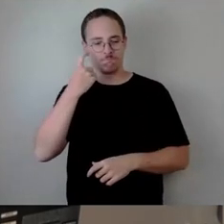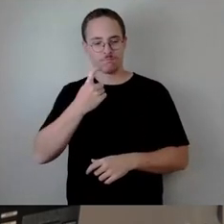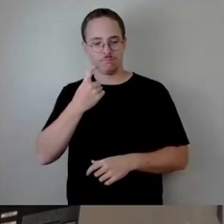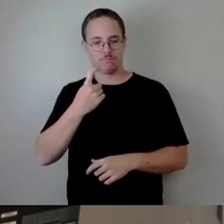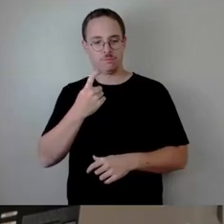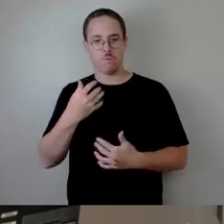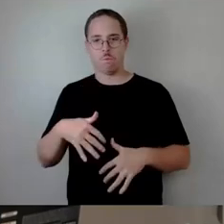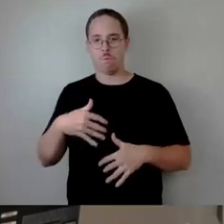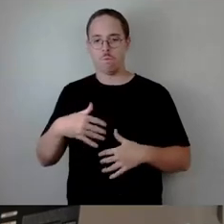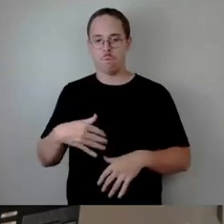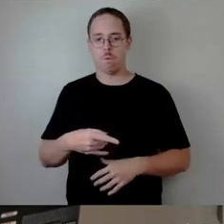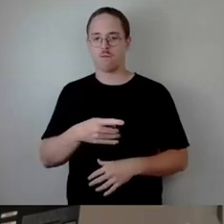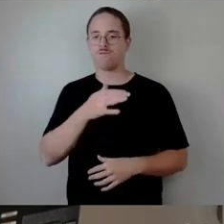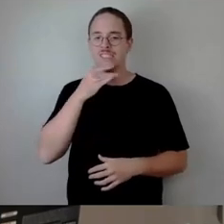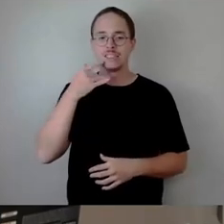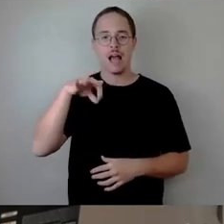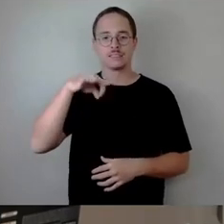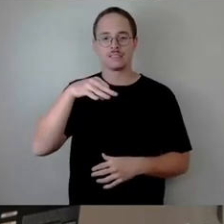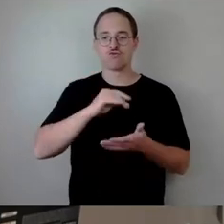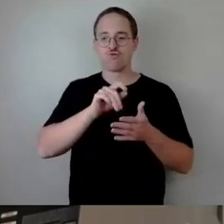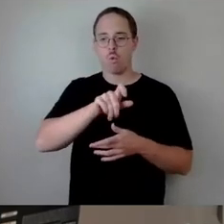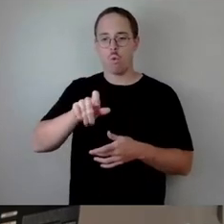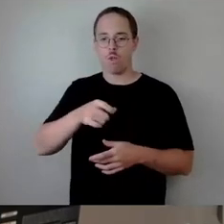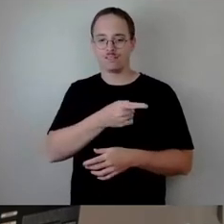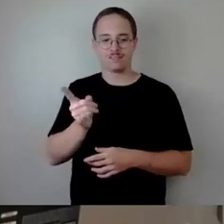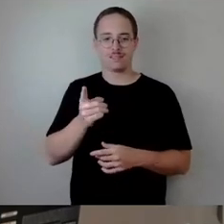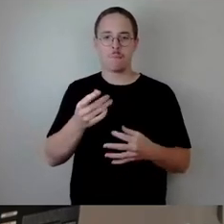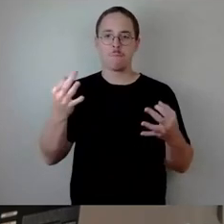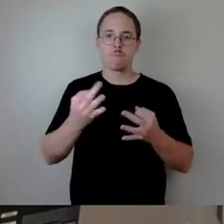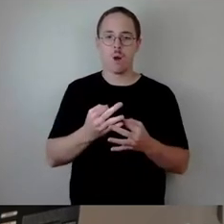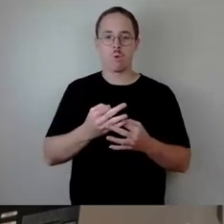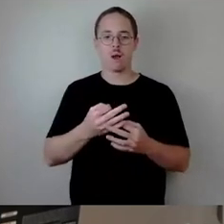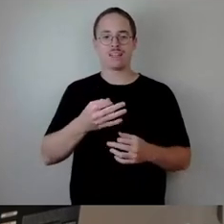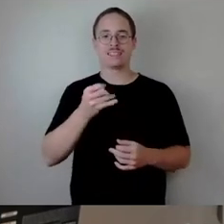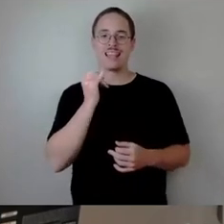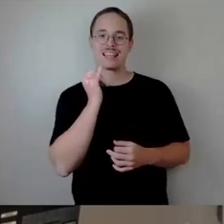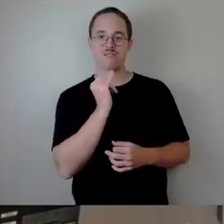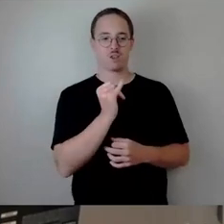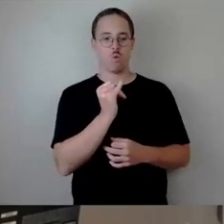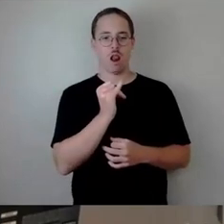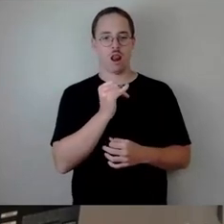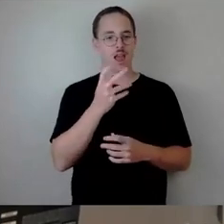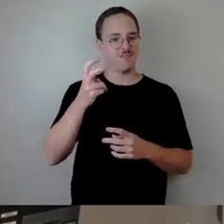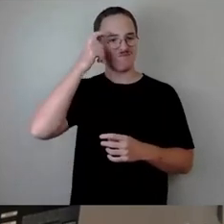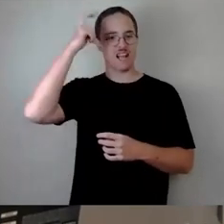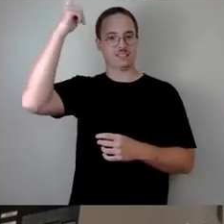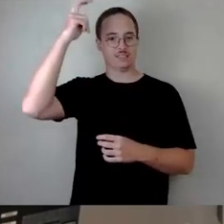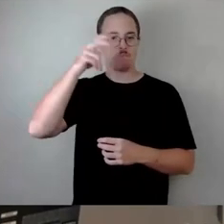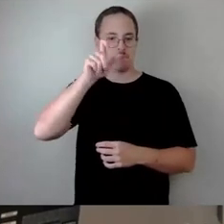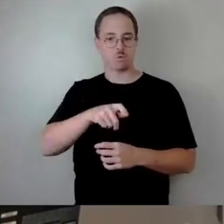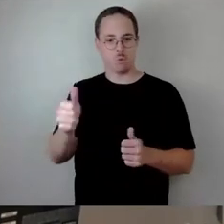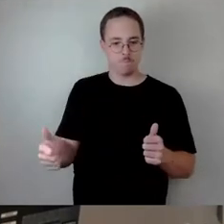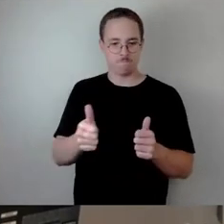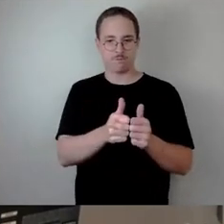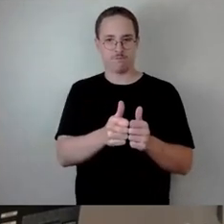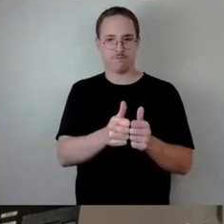viele einzelne Schülerinnen und Schüler eine individuelle, weitere erwachsene Person in ihrem Schulalltag brauchen, die sie quasi